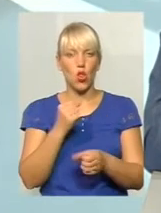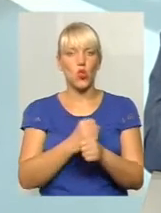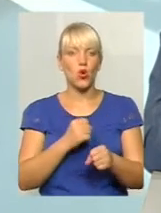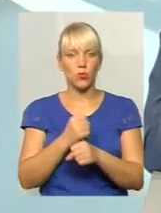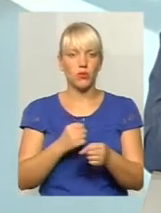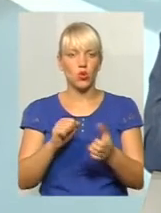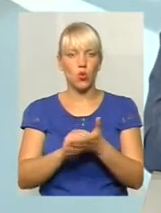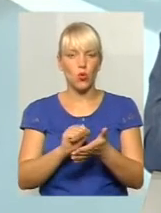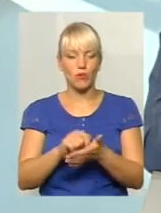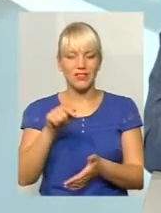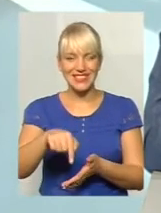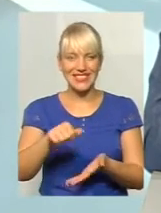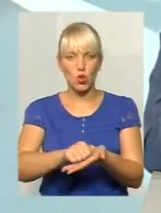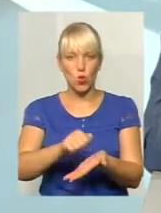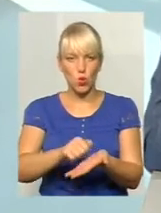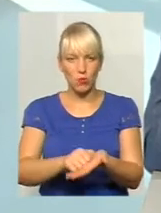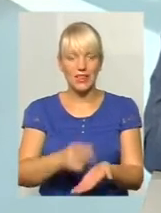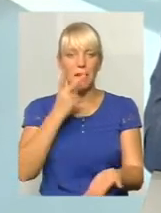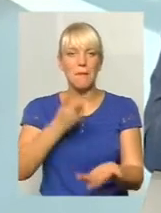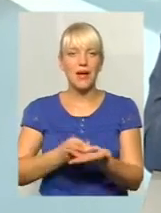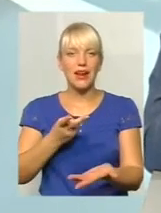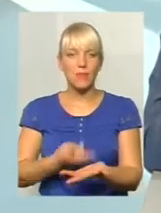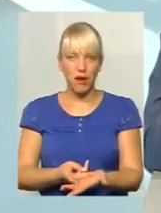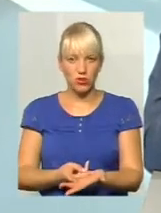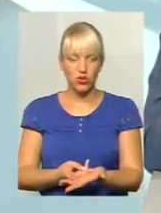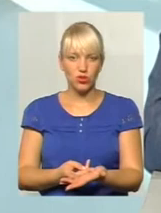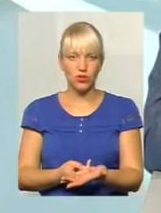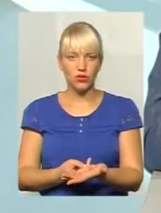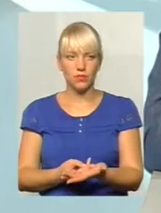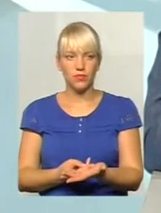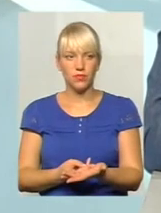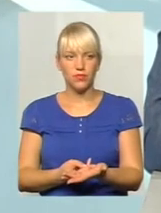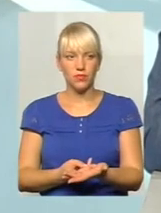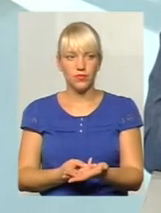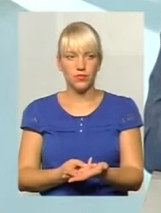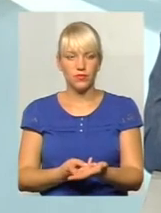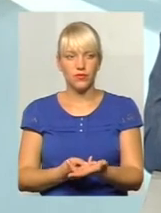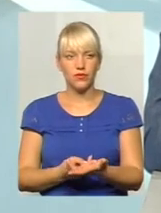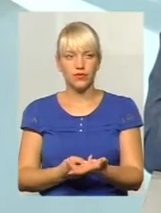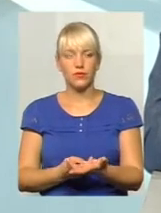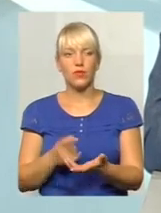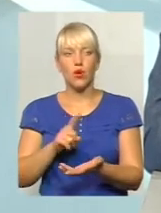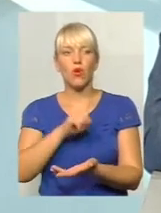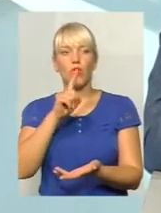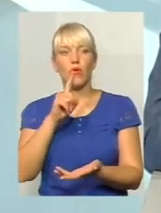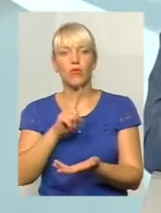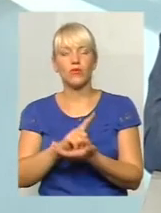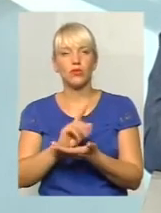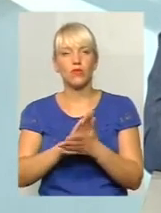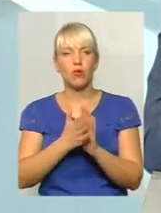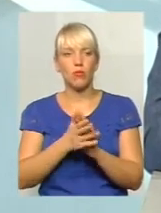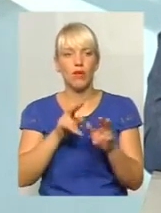документах передбачено, по-перше, встановлення GPS-навігації, це обов'язково умова для